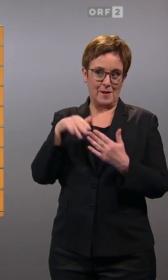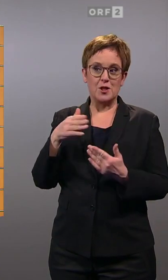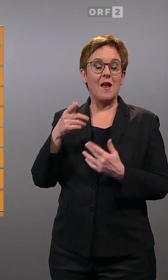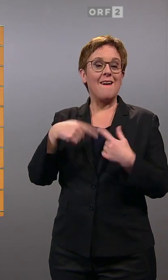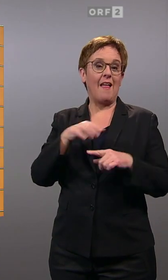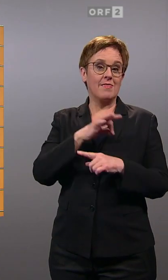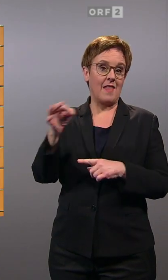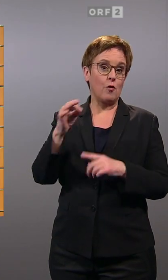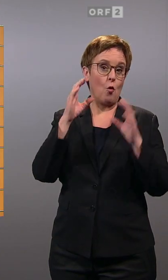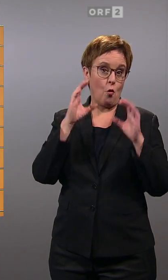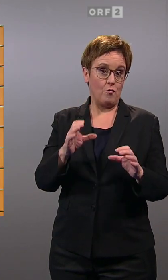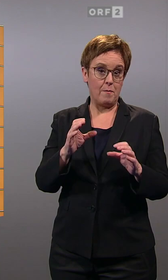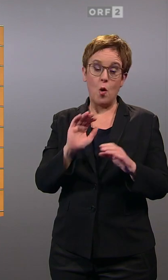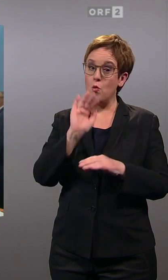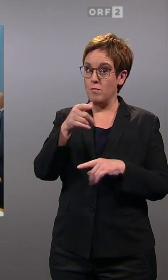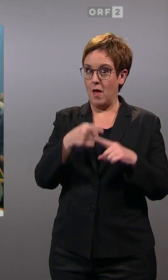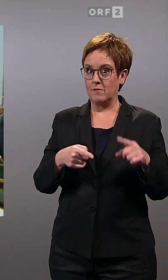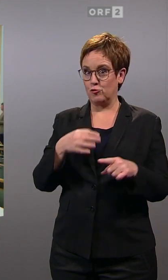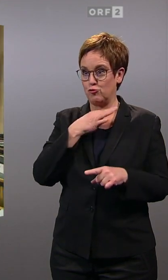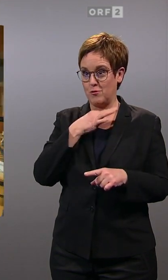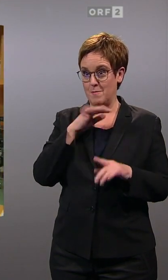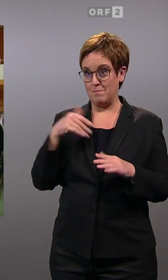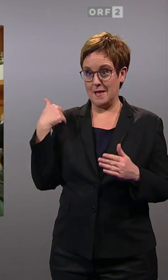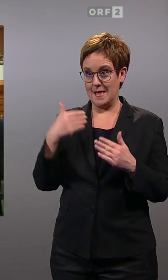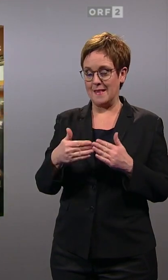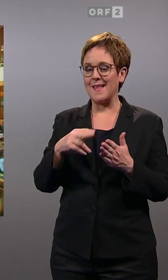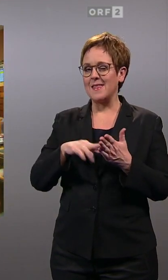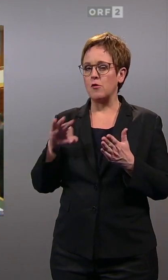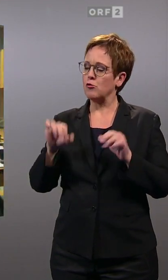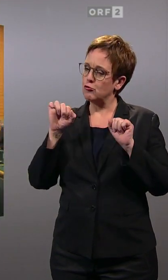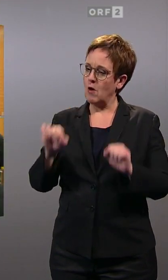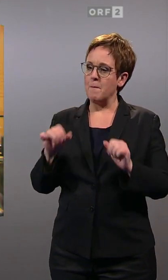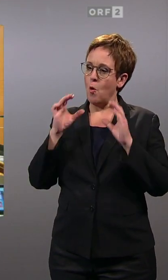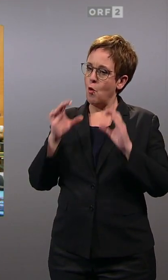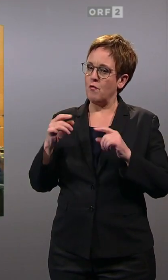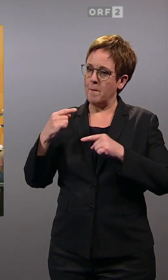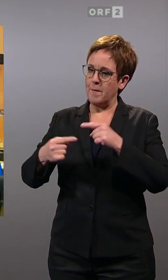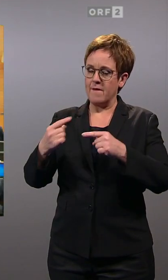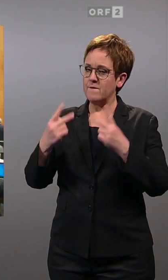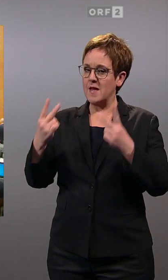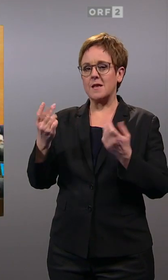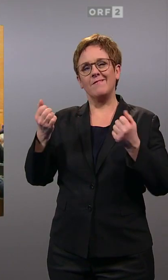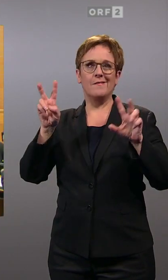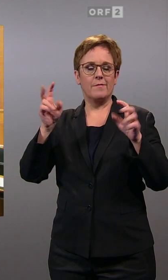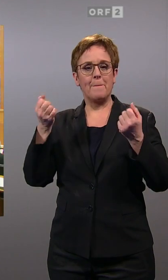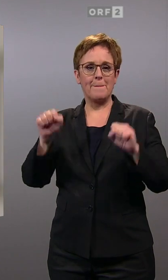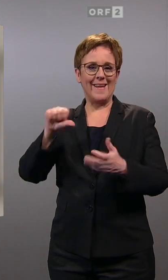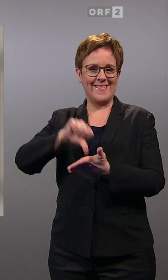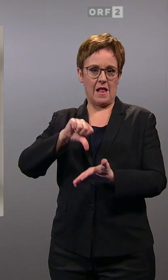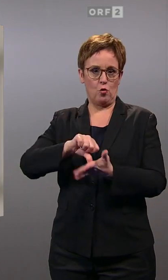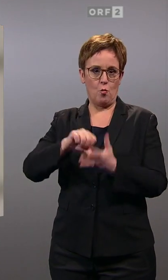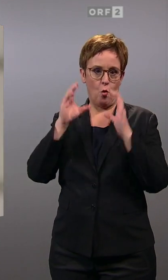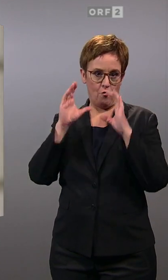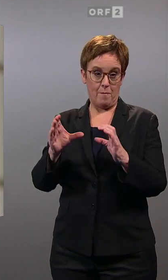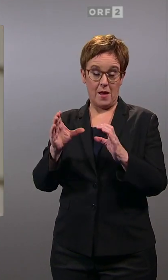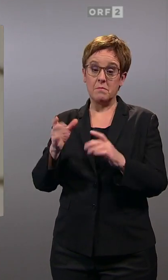regiert die ÖVP mit absoluter Mehrheit. Niederösterreich, das Kernland der ÖVP, das Machtzentrum. Eine Position, die